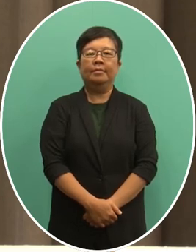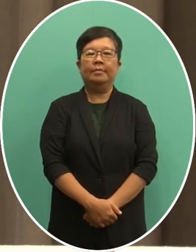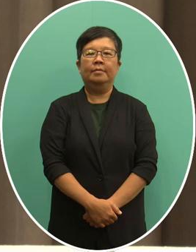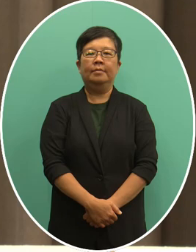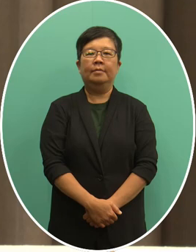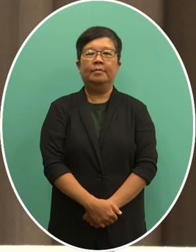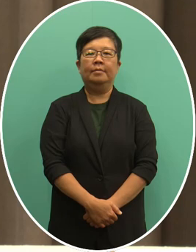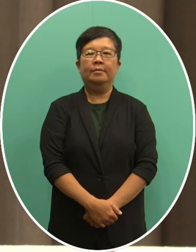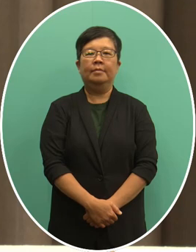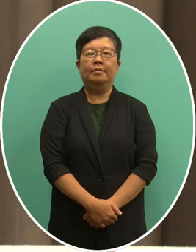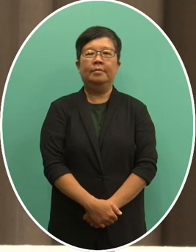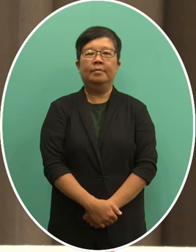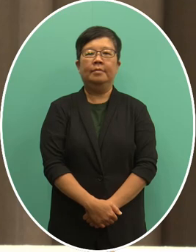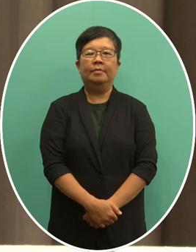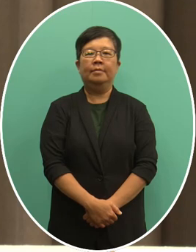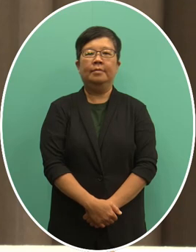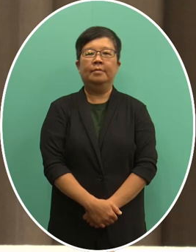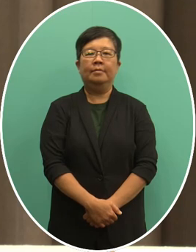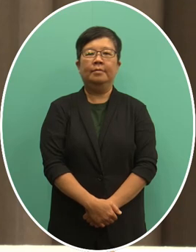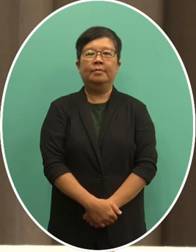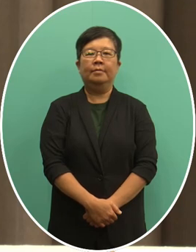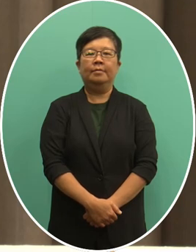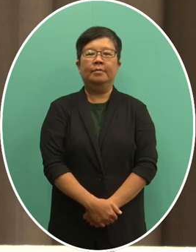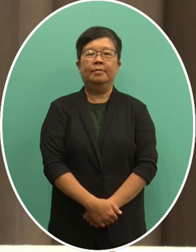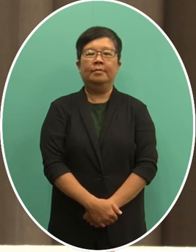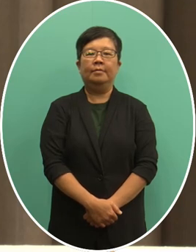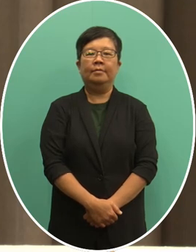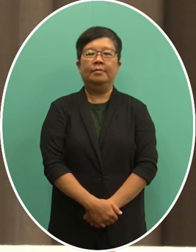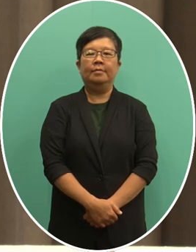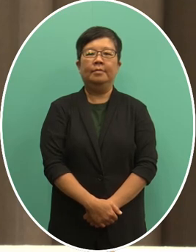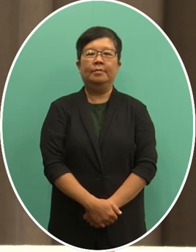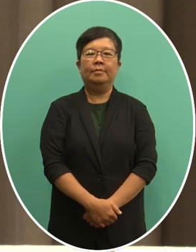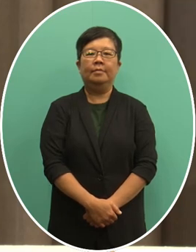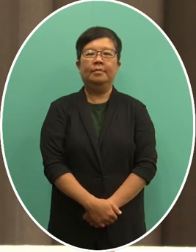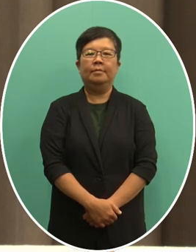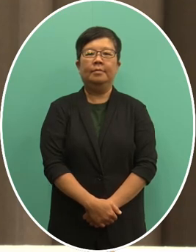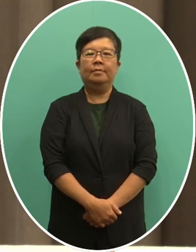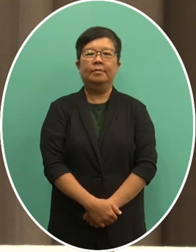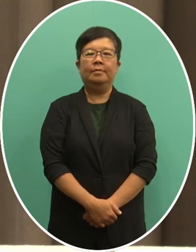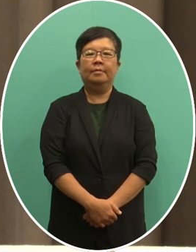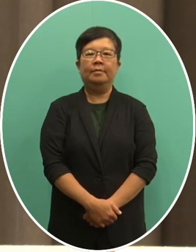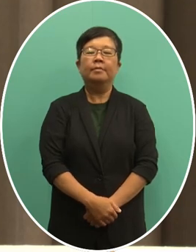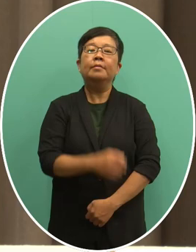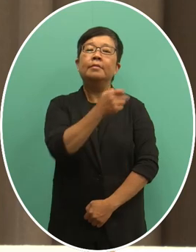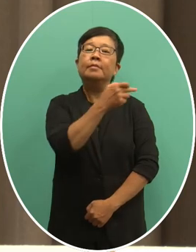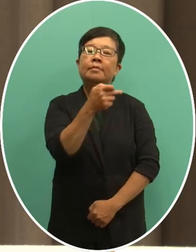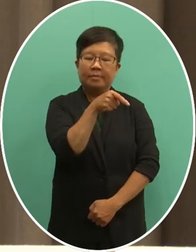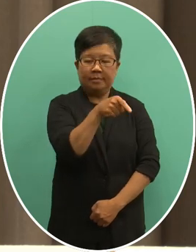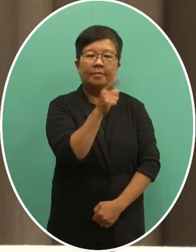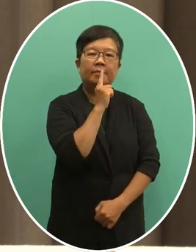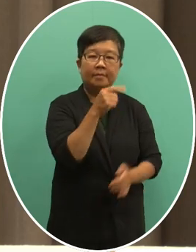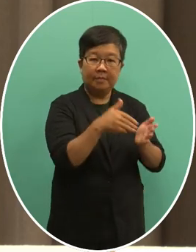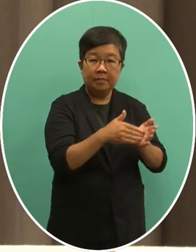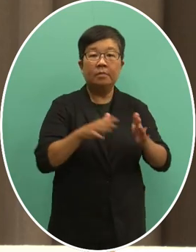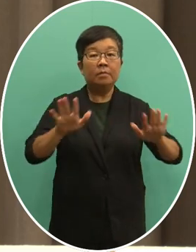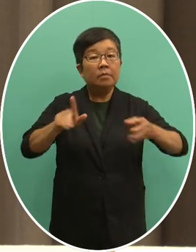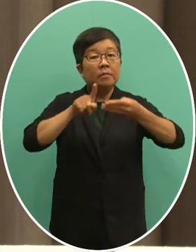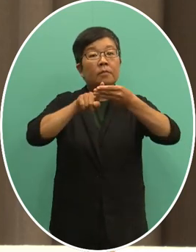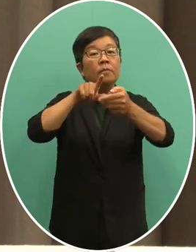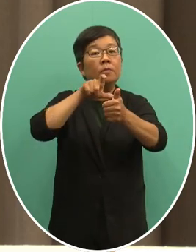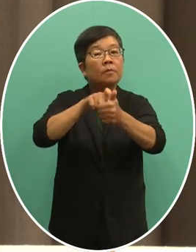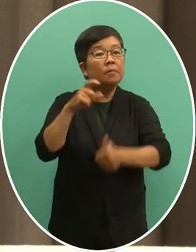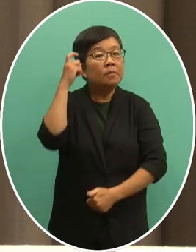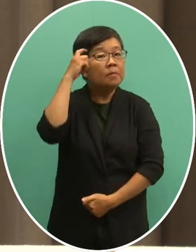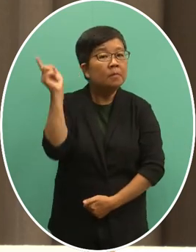prosperity, progressand sustainability for all那这个主题呢主要要凸显